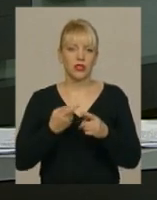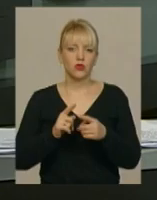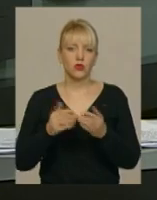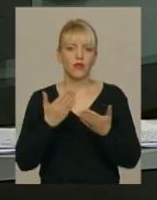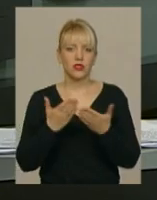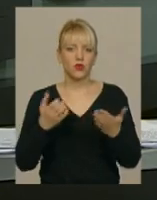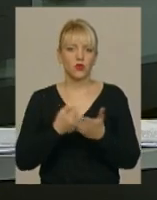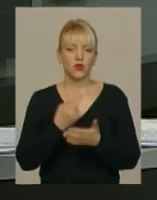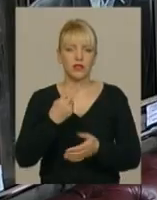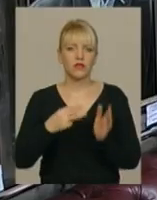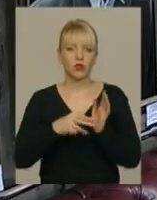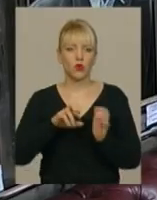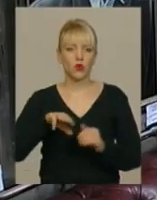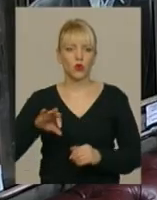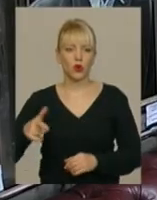лютого.